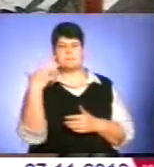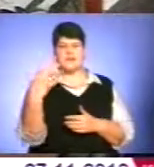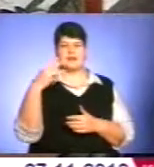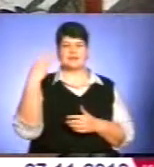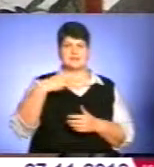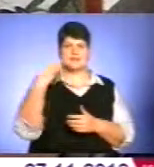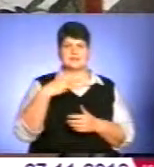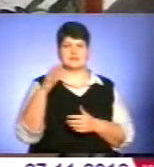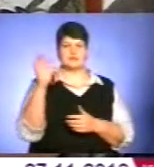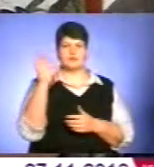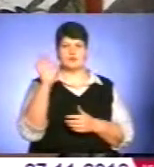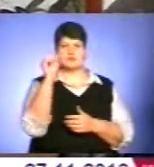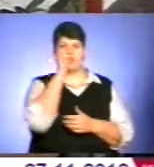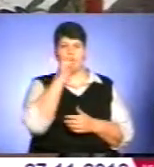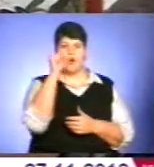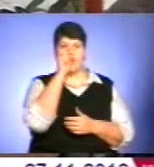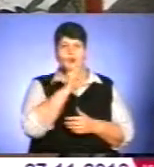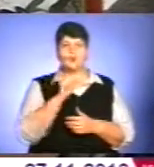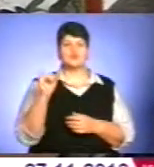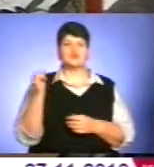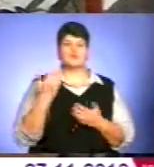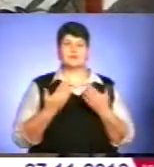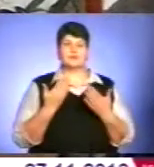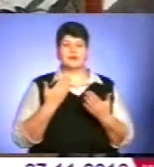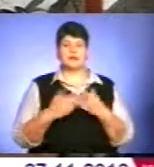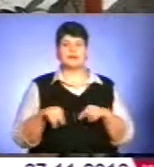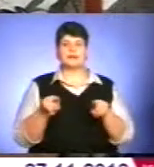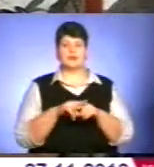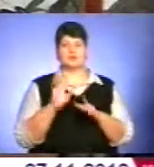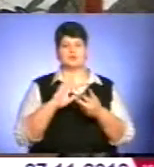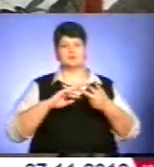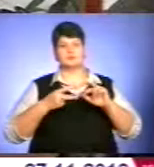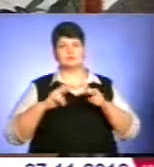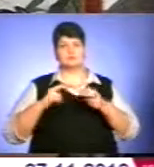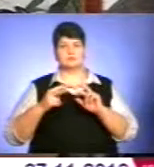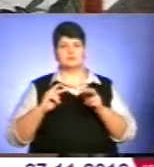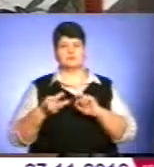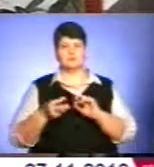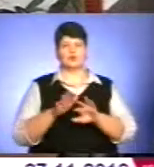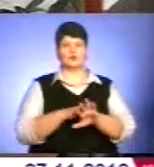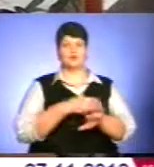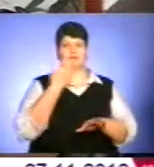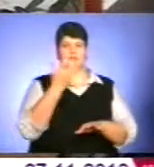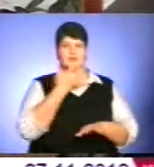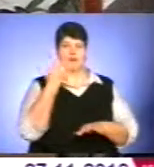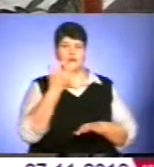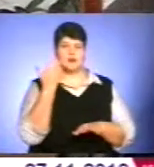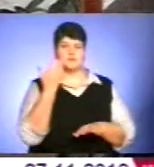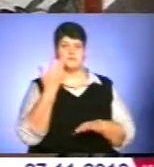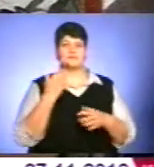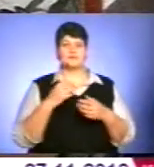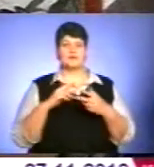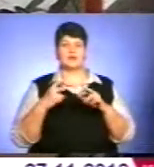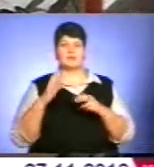30 градусів морозу. Проте також вони будуть чергуватися з достатньо тривалими періодами відливих. Оргнозує